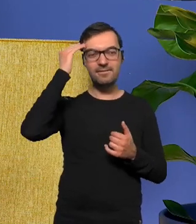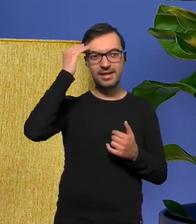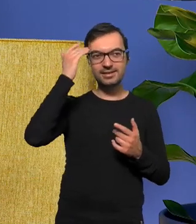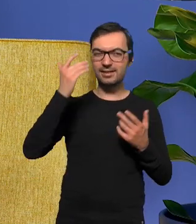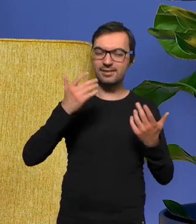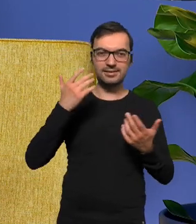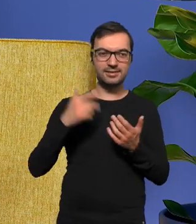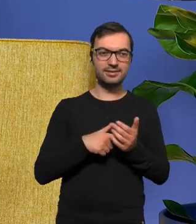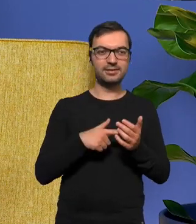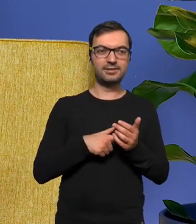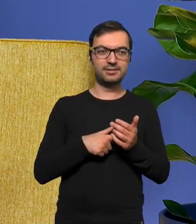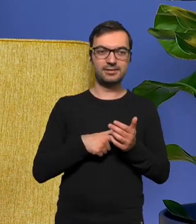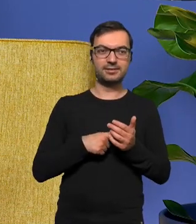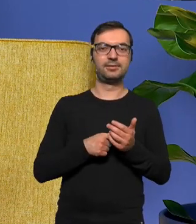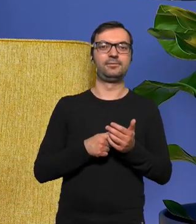nazwać